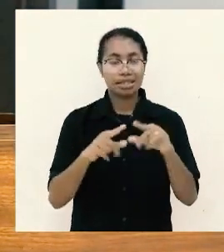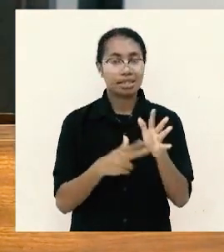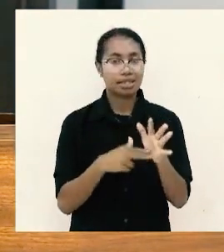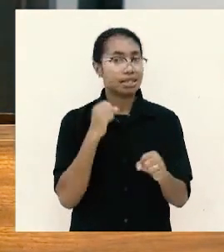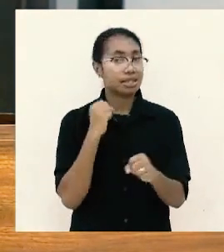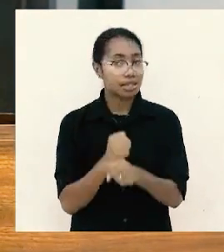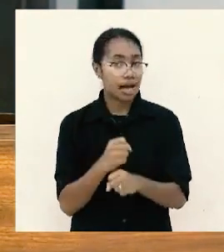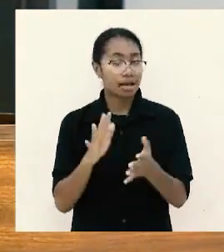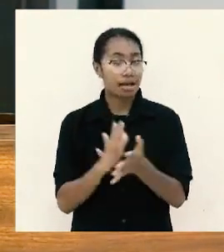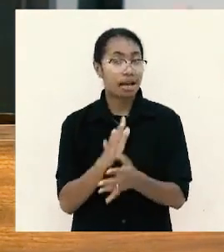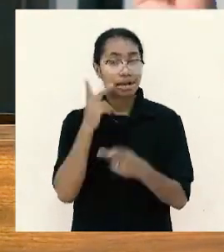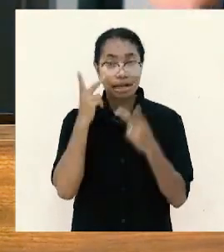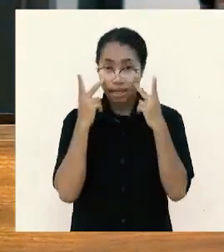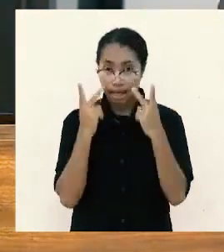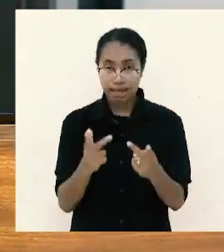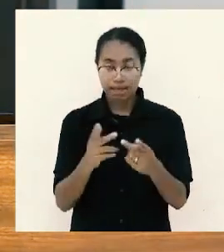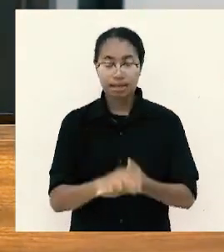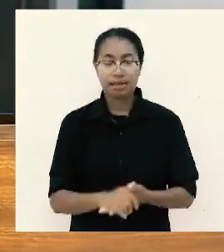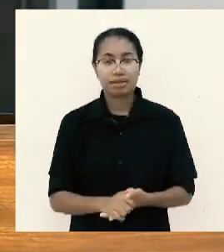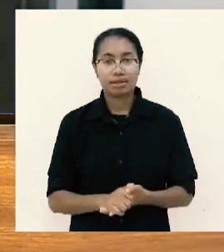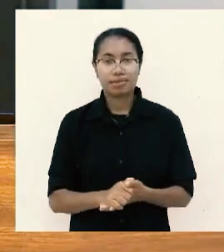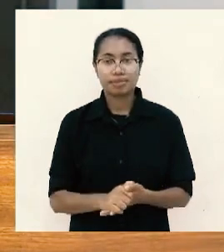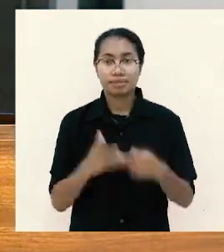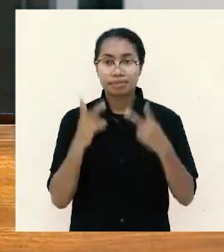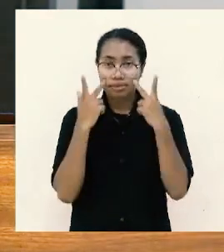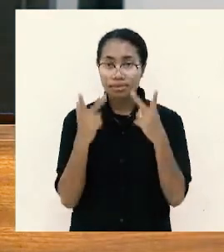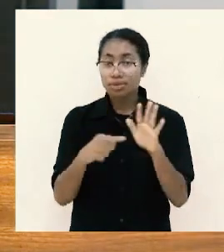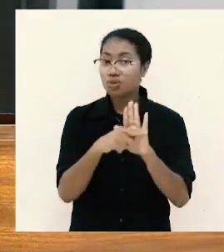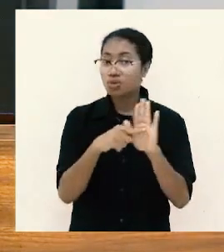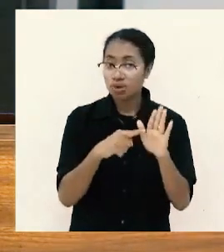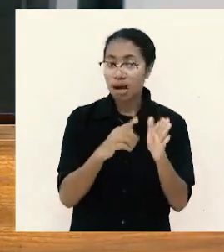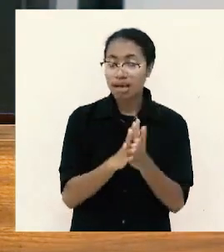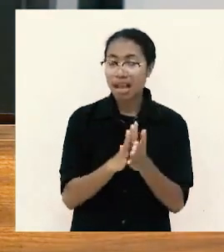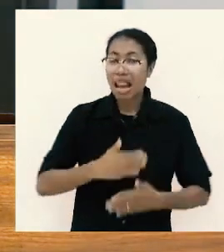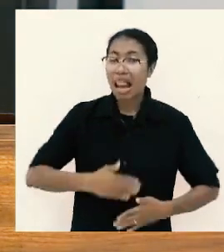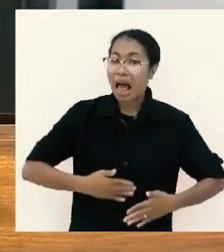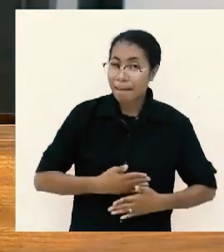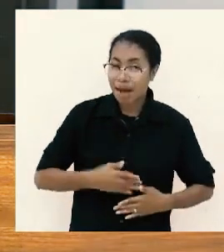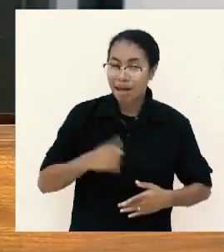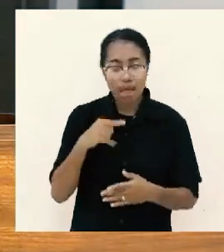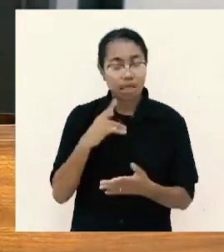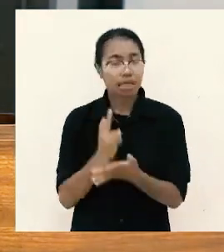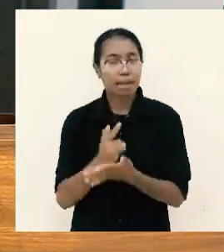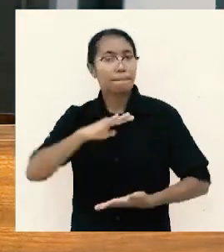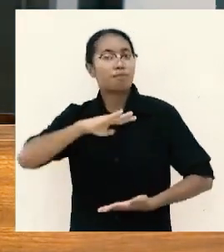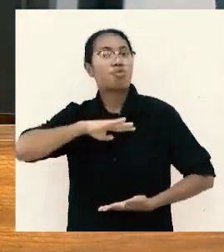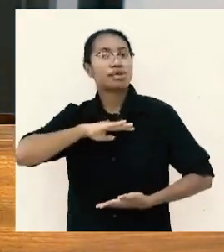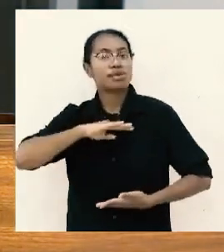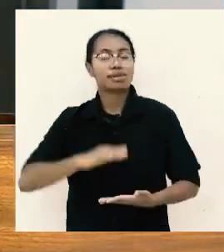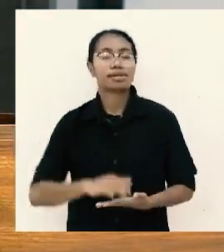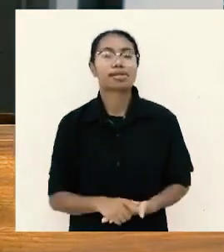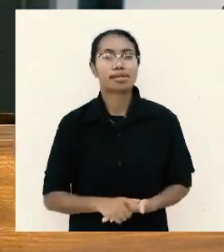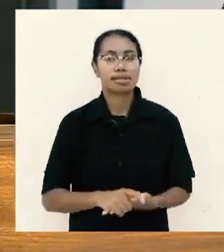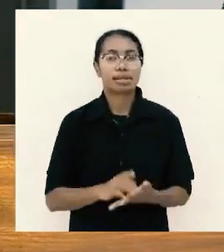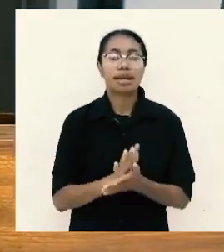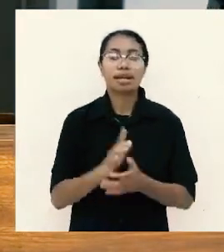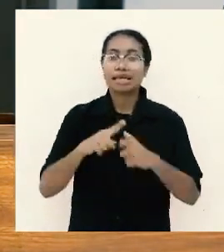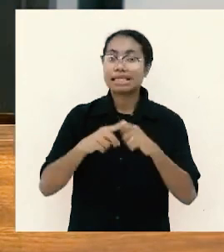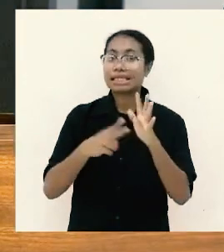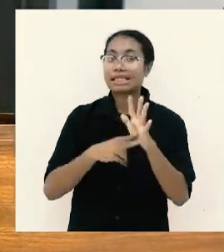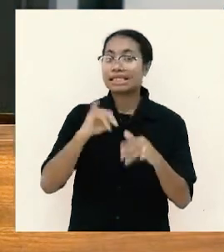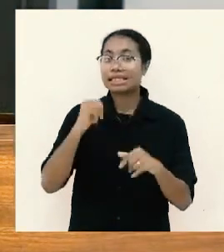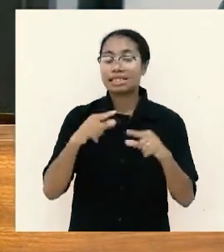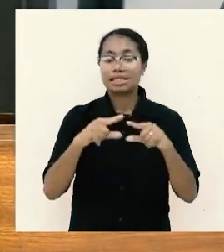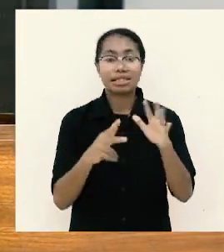saudara lihat ya pada waktu kurang dan lapar dia puas pada waktu kenyang dan